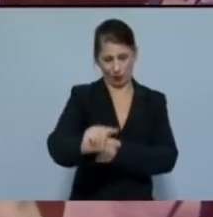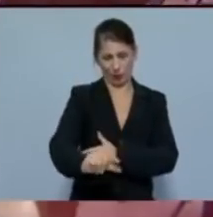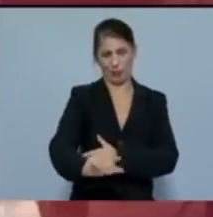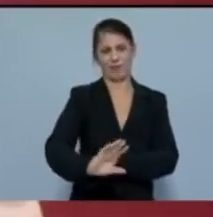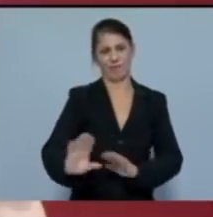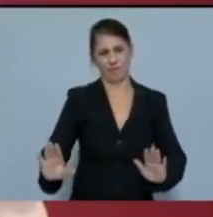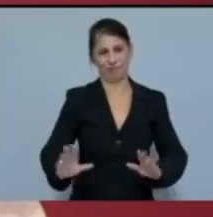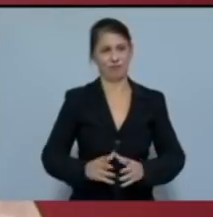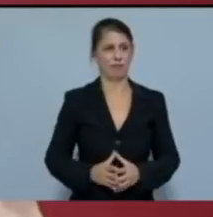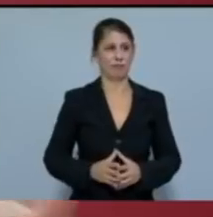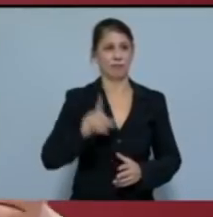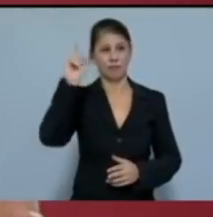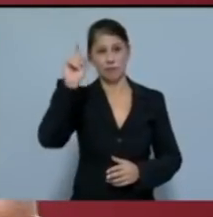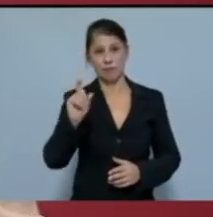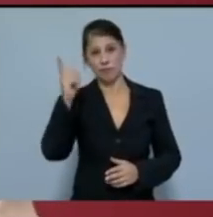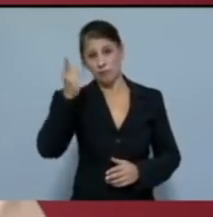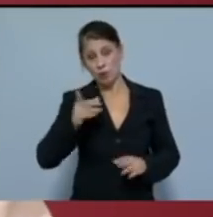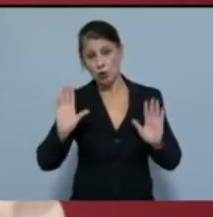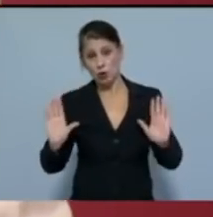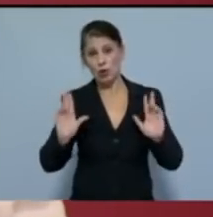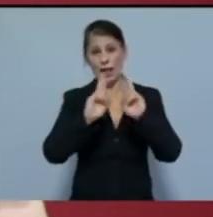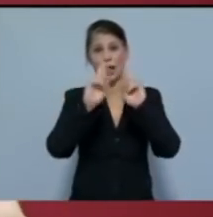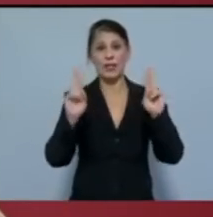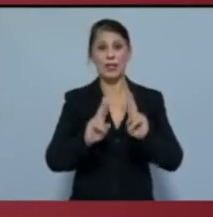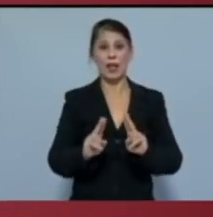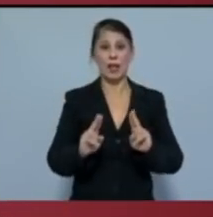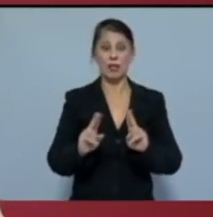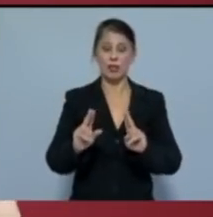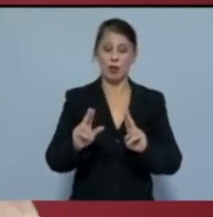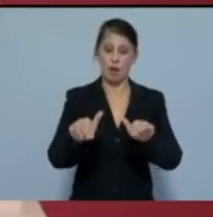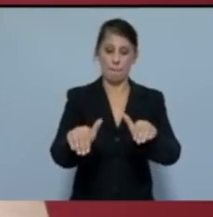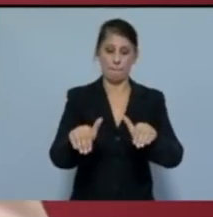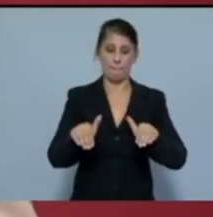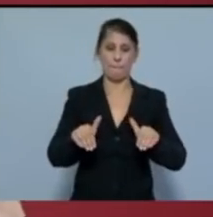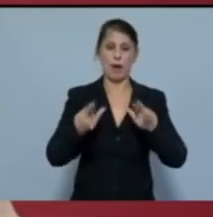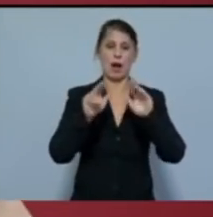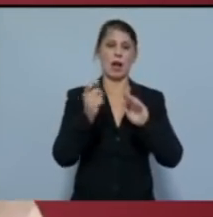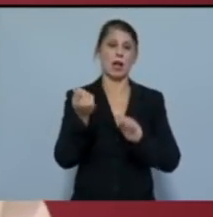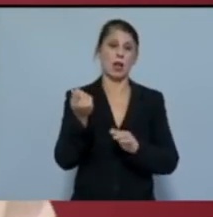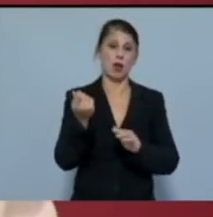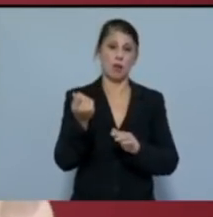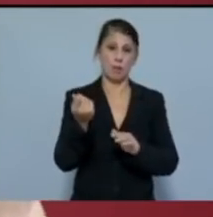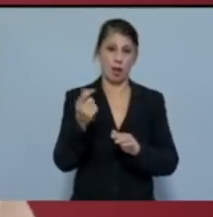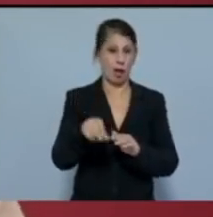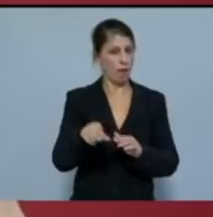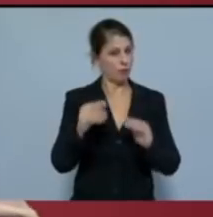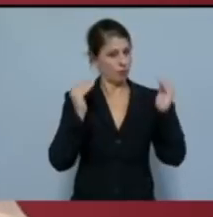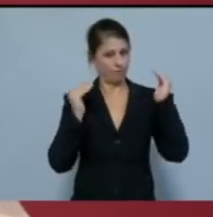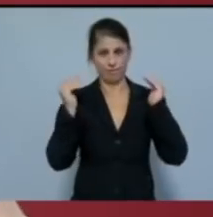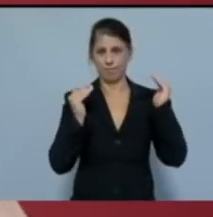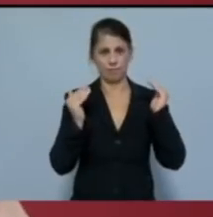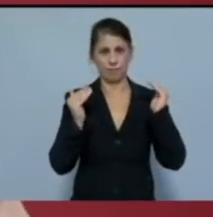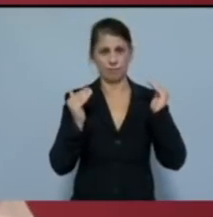πιθανότητα νέας διεθνούς υποχώρησης της οικονομίας δεν έχει ακόμη εκμυδενιστεί. Η